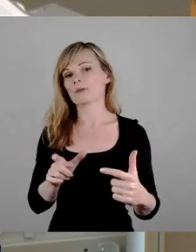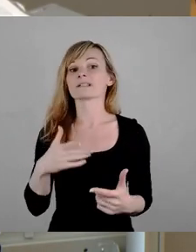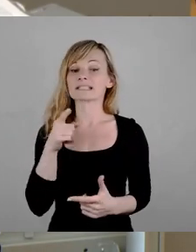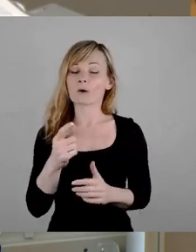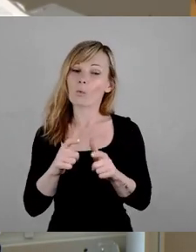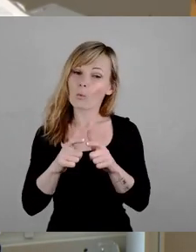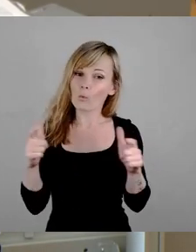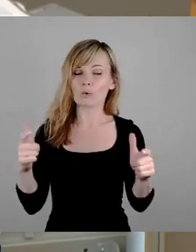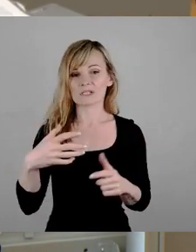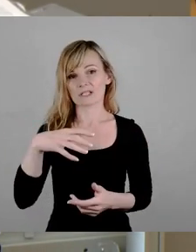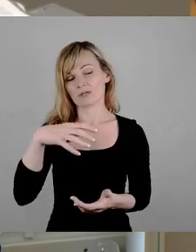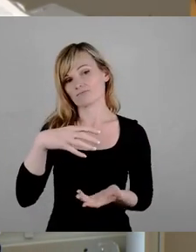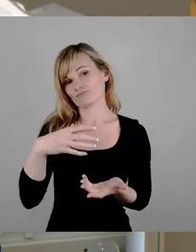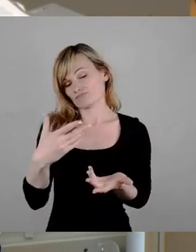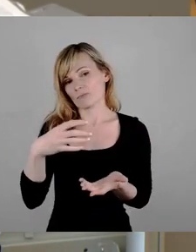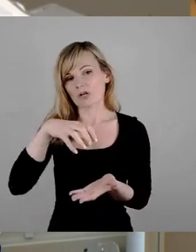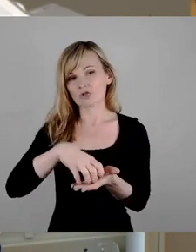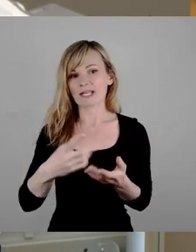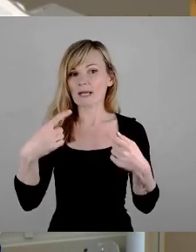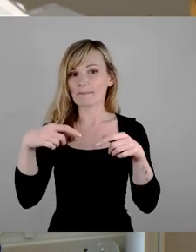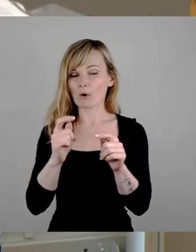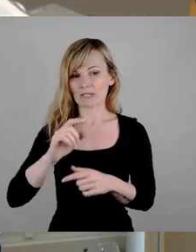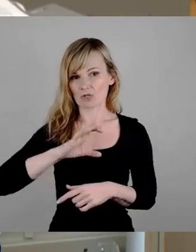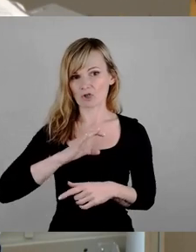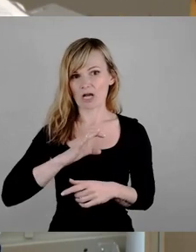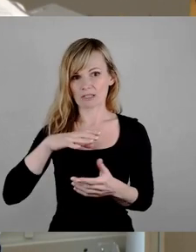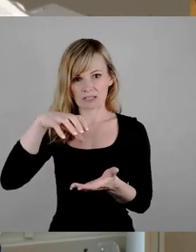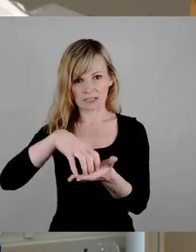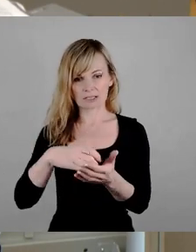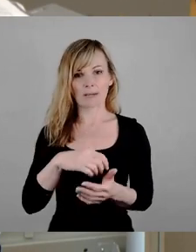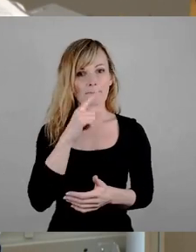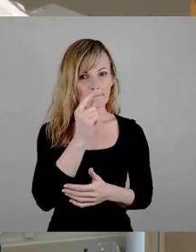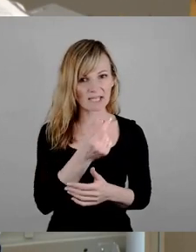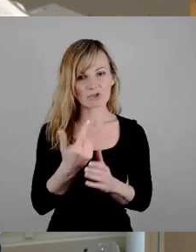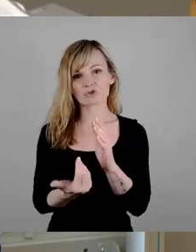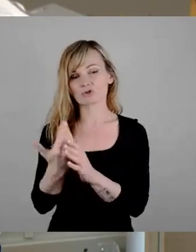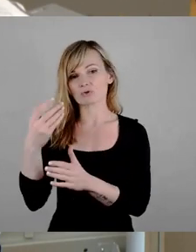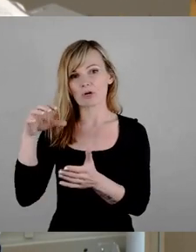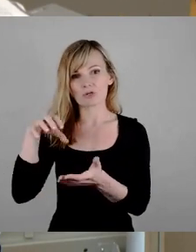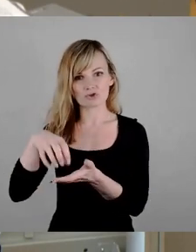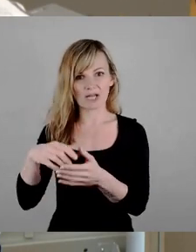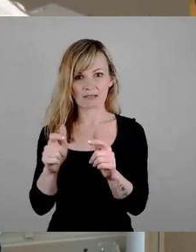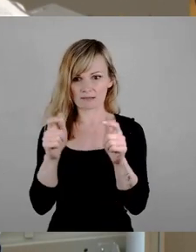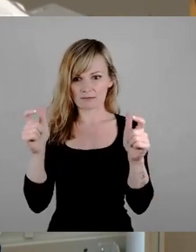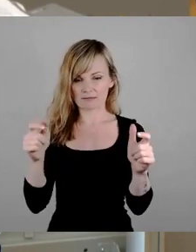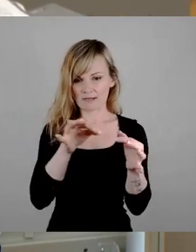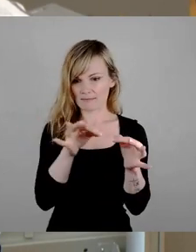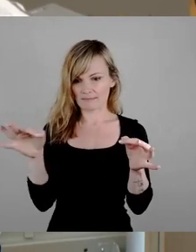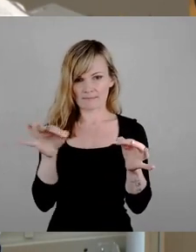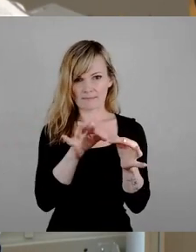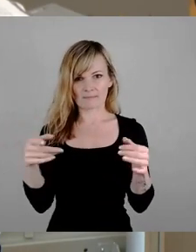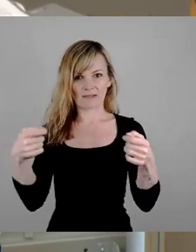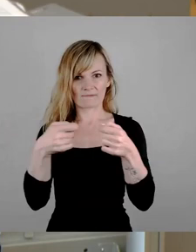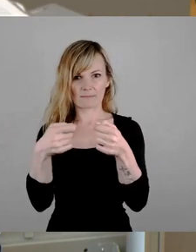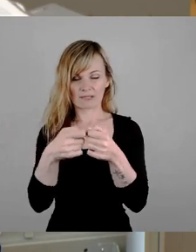Dresden beschrieben werden kann. Ein Bindeglied zwischen Pieschen und der Neustadt, ein Areal, wo wir tatsächlich Stadt in einem vielleicht